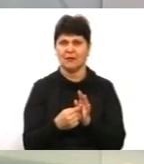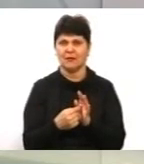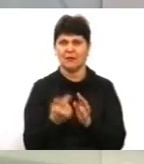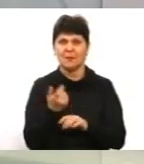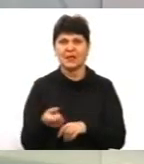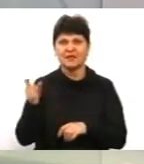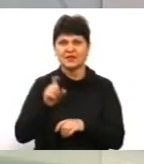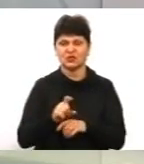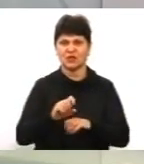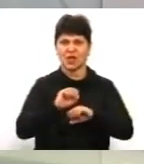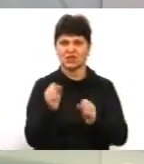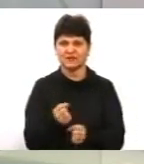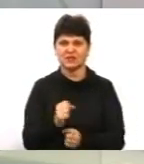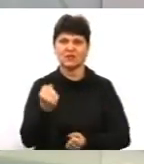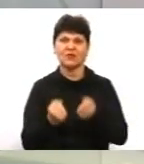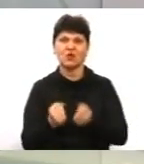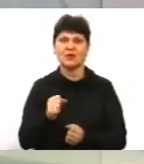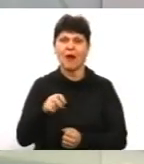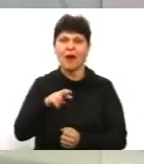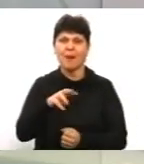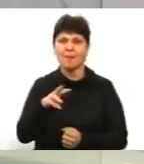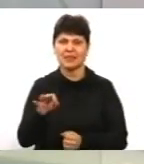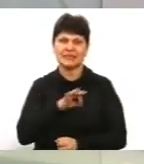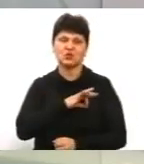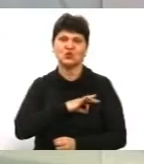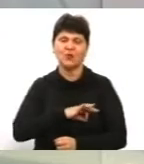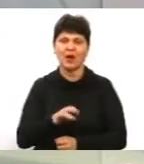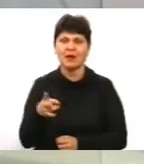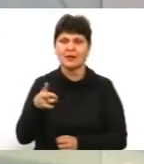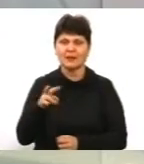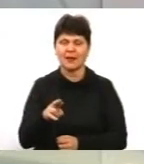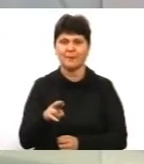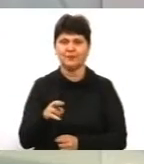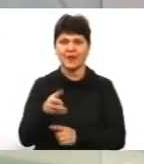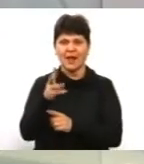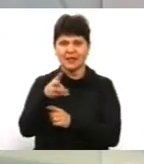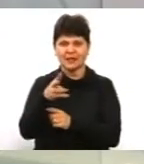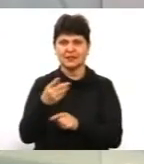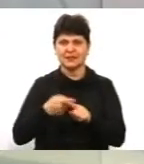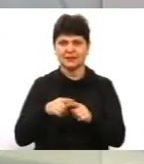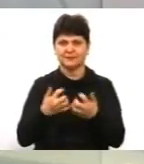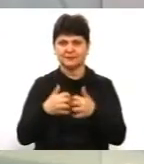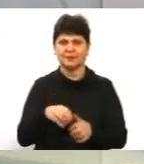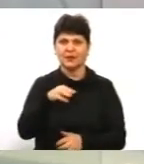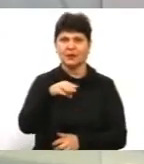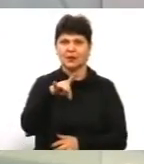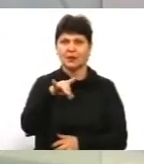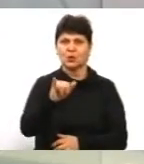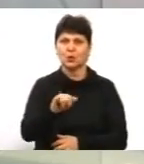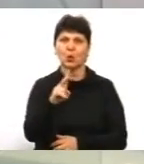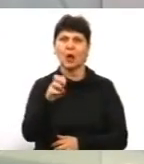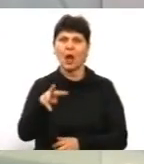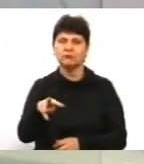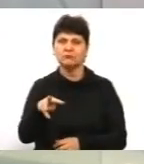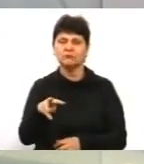швидкості водіями і про застосування лазерних приладів «Трукам» для вимірювання цієї швидкості